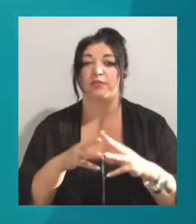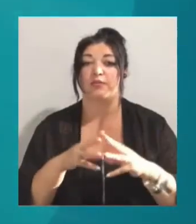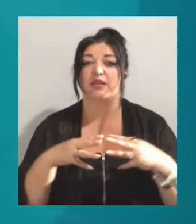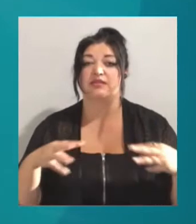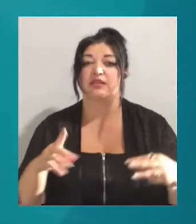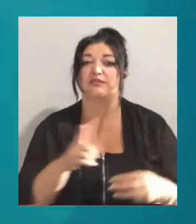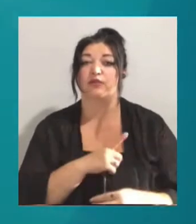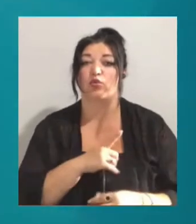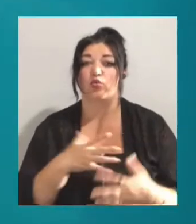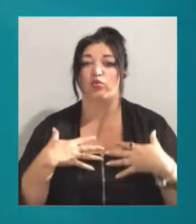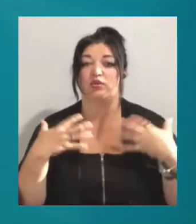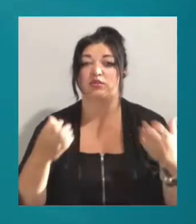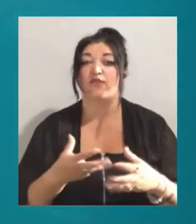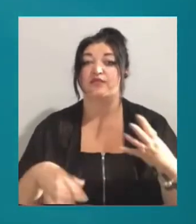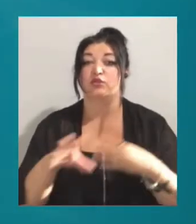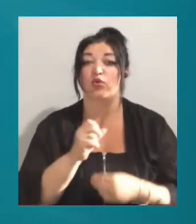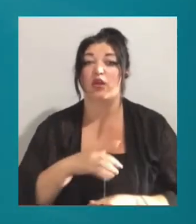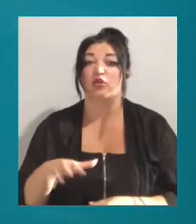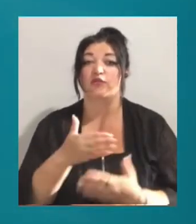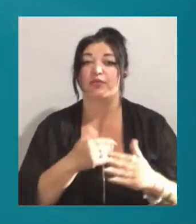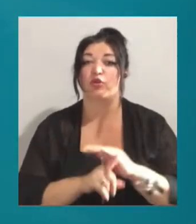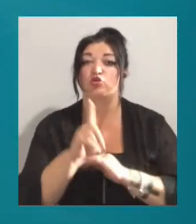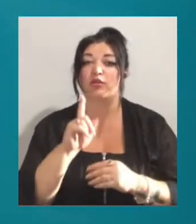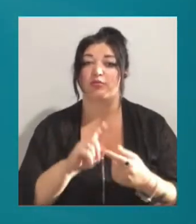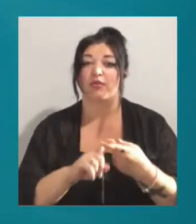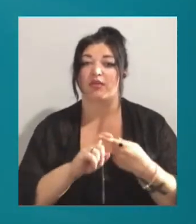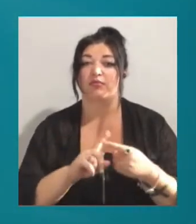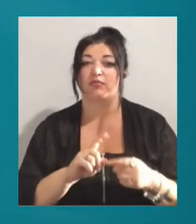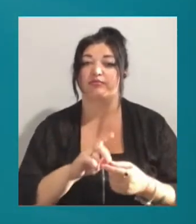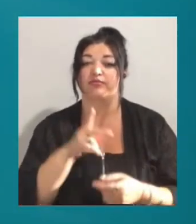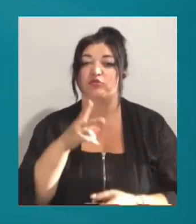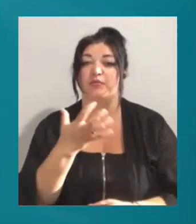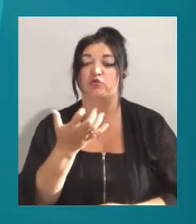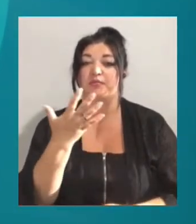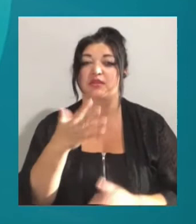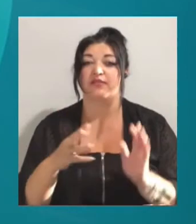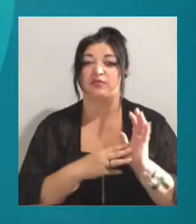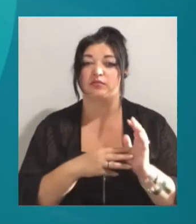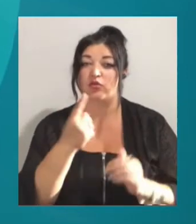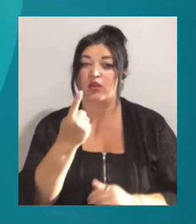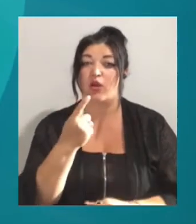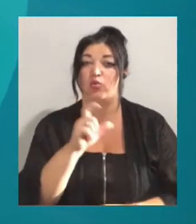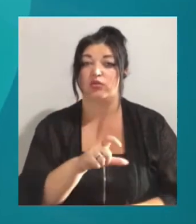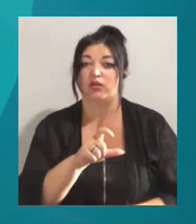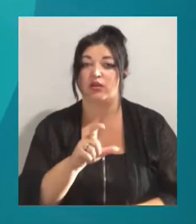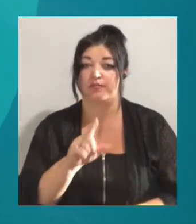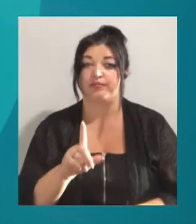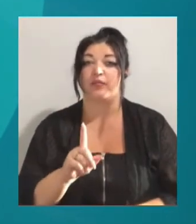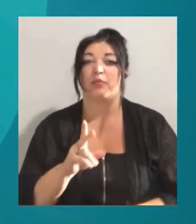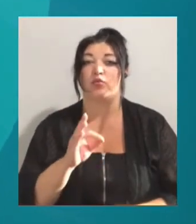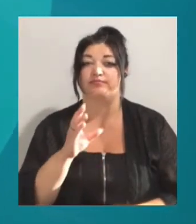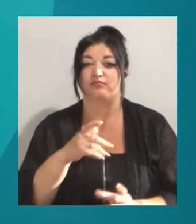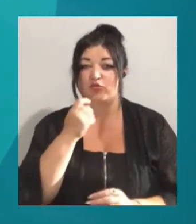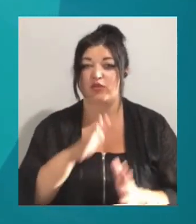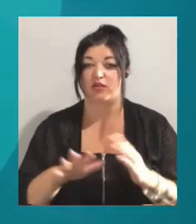початку пандемії на ковід захворіли 2581 людина. Що стосується статистики по Україні, то за минулу добу